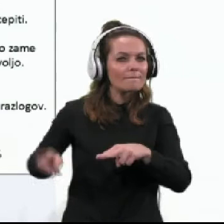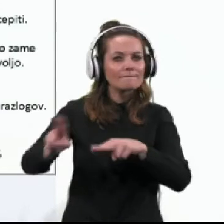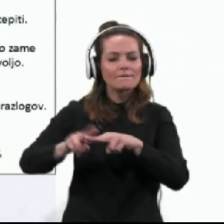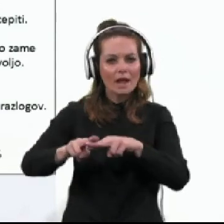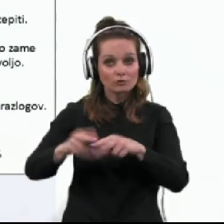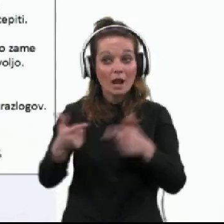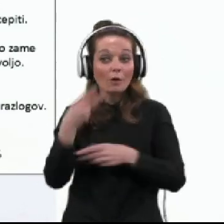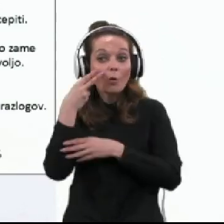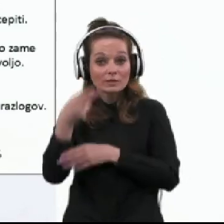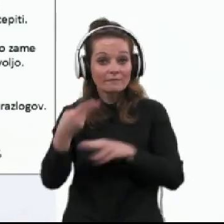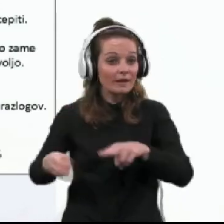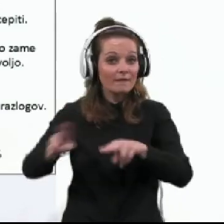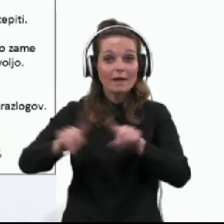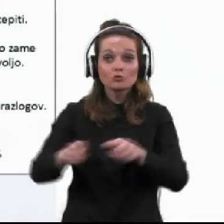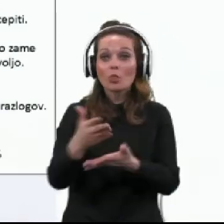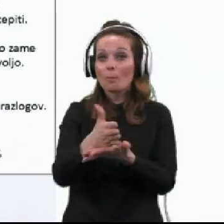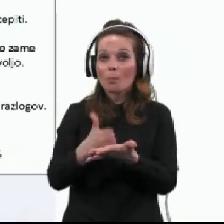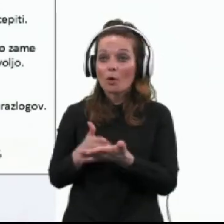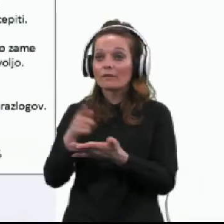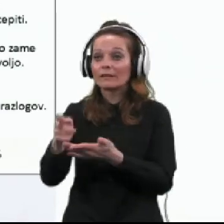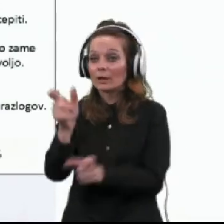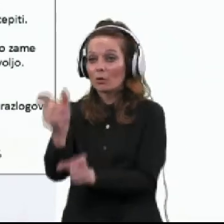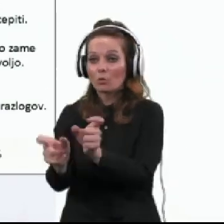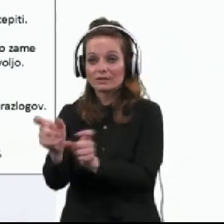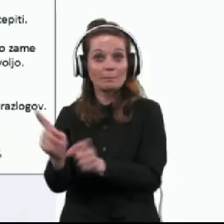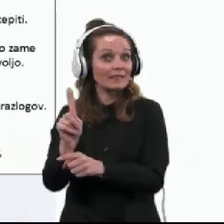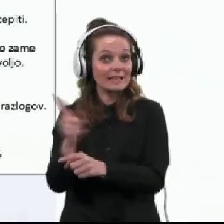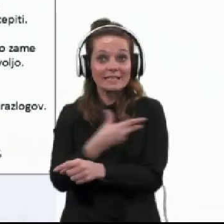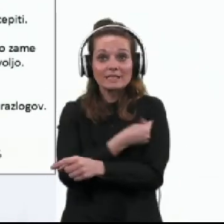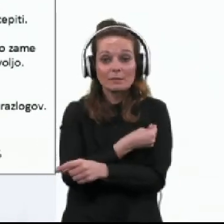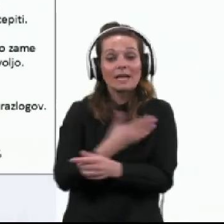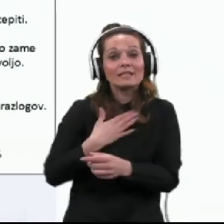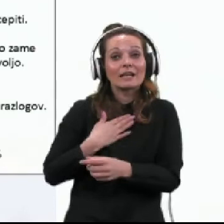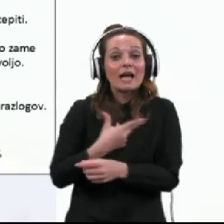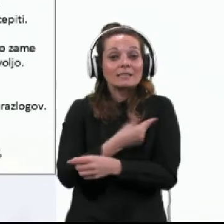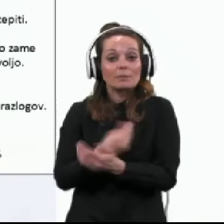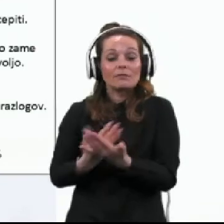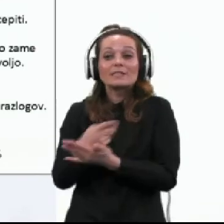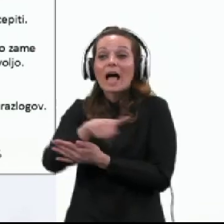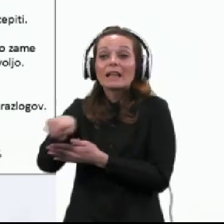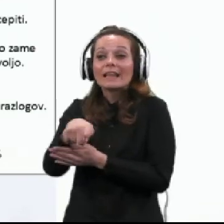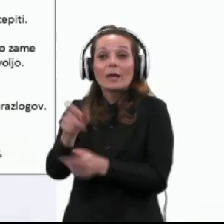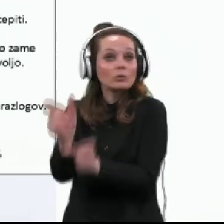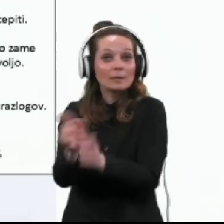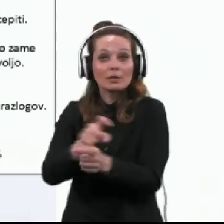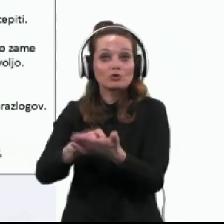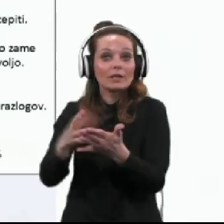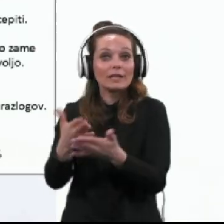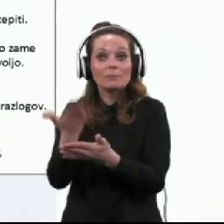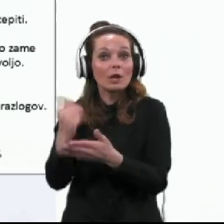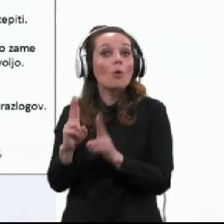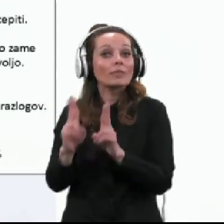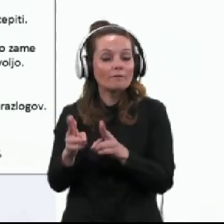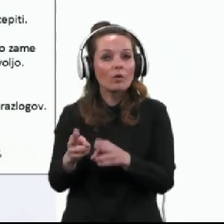Vidimo lahko ne, da se več kot polovica anketerancev ni cepila, ker cepivo zanje še ni bilo na voljo, slaba